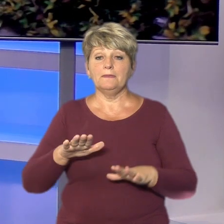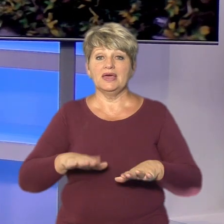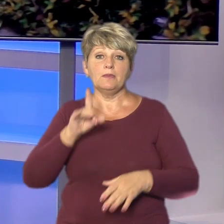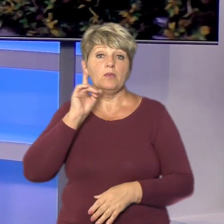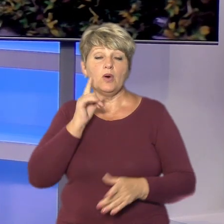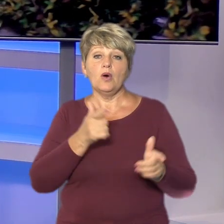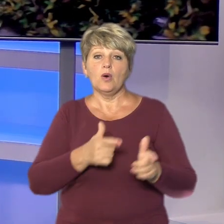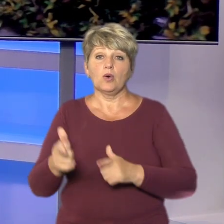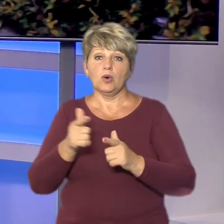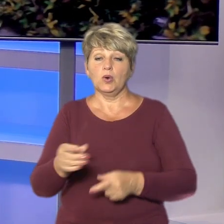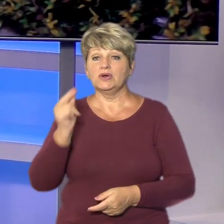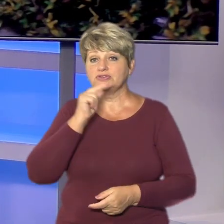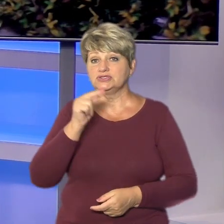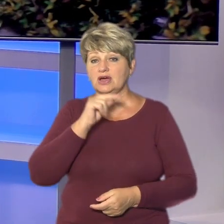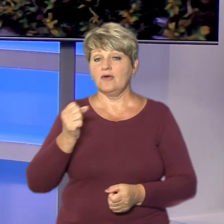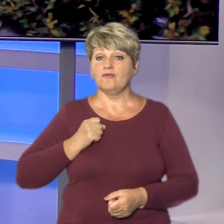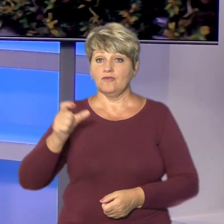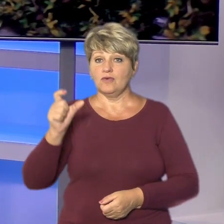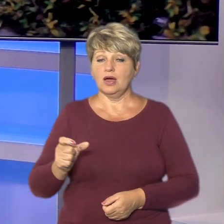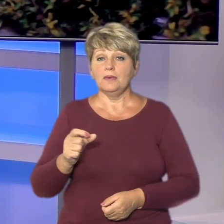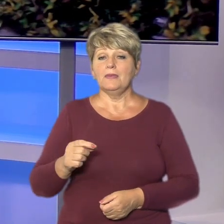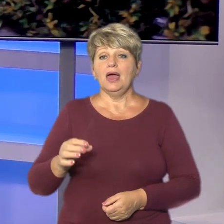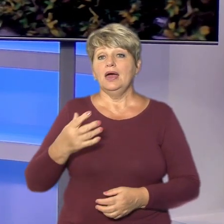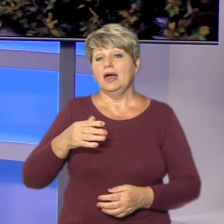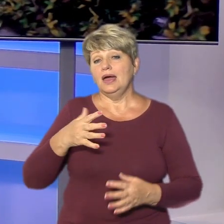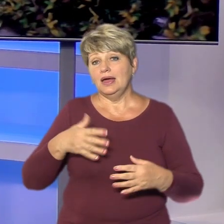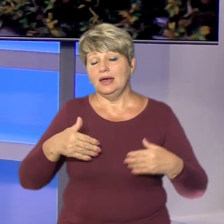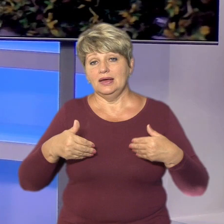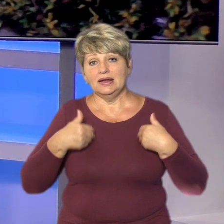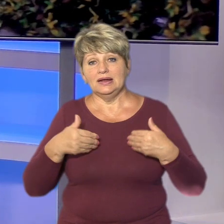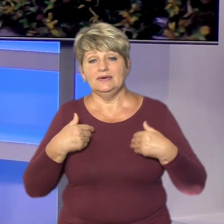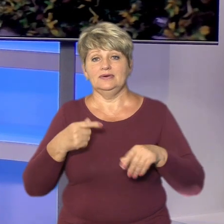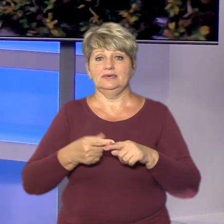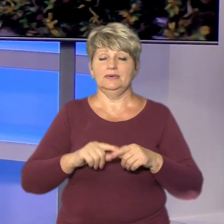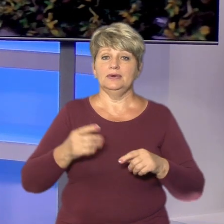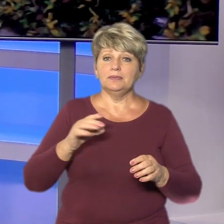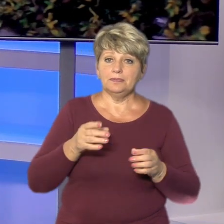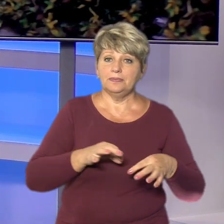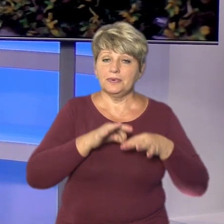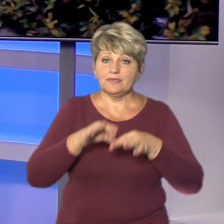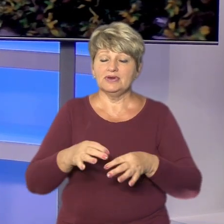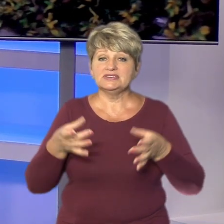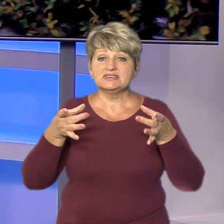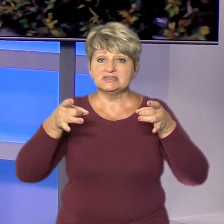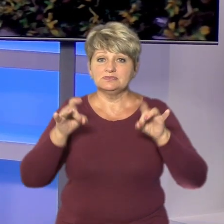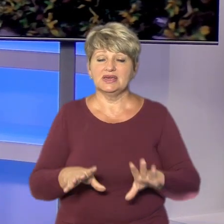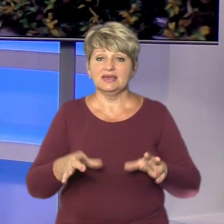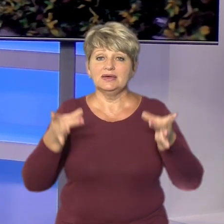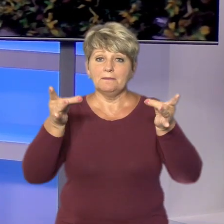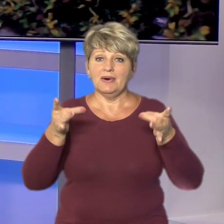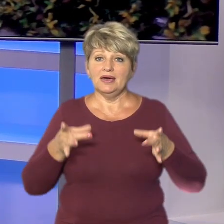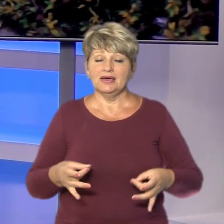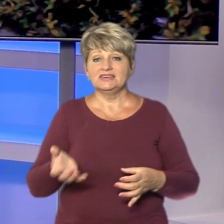готує чаї для військових. Лікарські трави приносять місцеві, їх висушують та формують у пакети з теплими побажаннями.